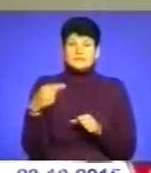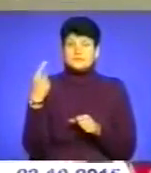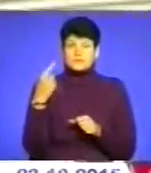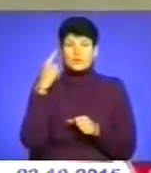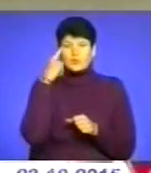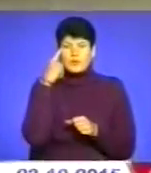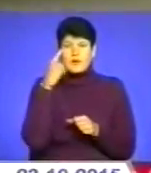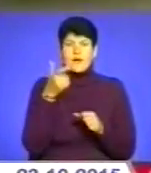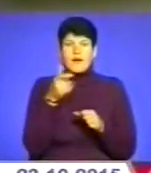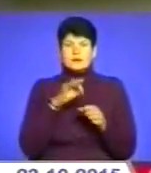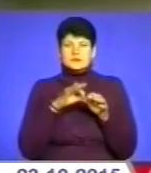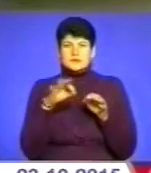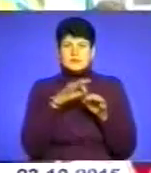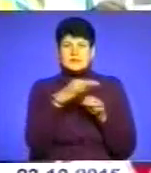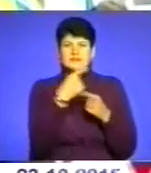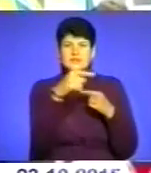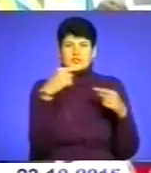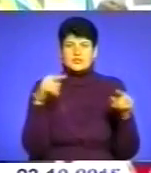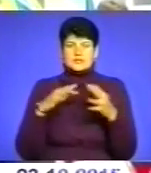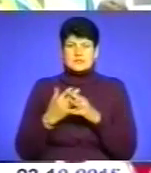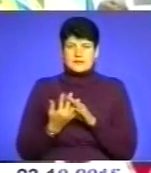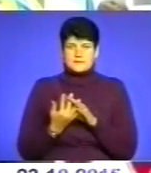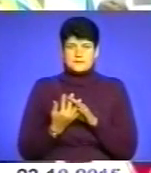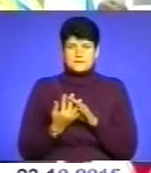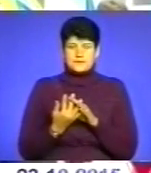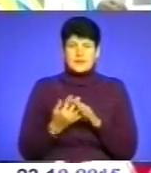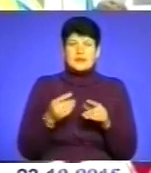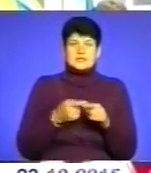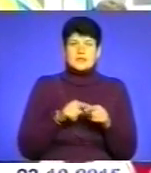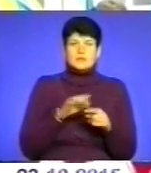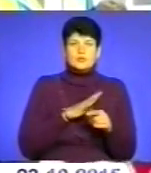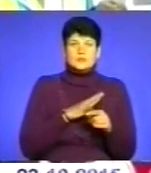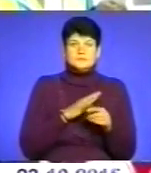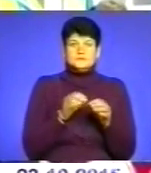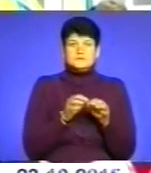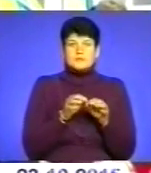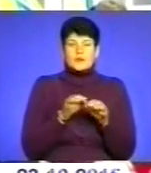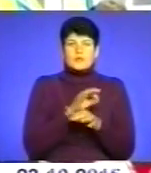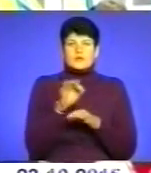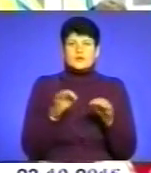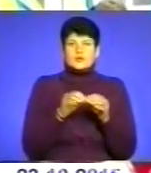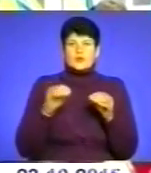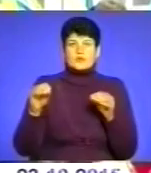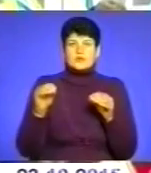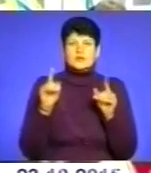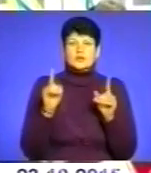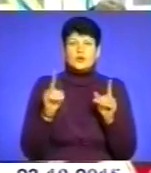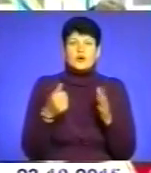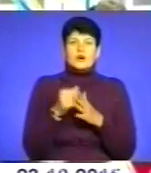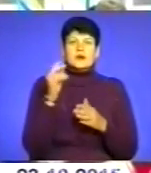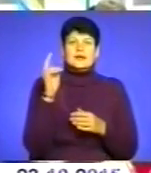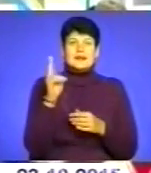газифікувати інші села. Цей проєкт не був профінансований до Сапогова, цей проєкт був профінансований тільки до Кривча.